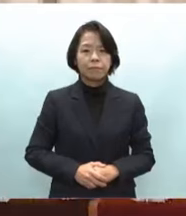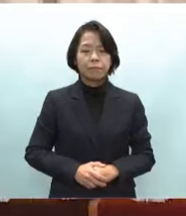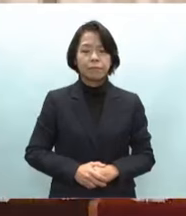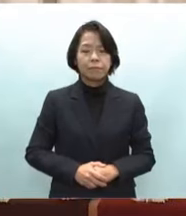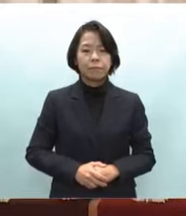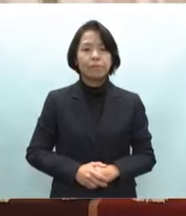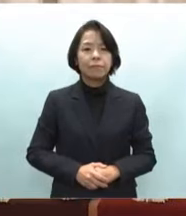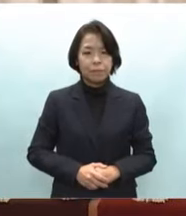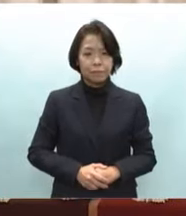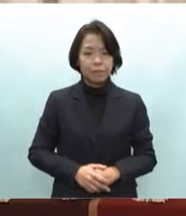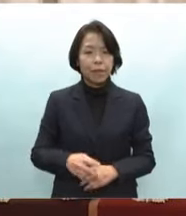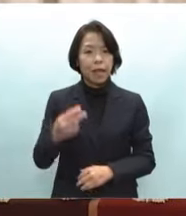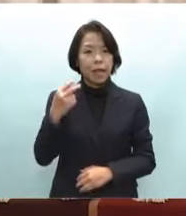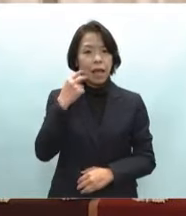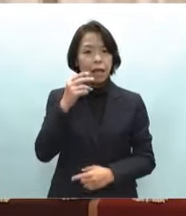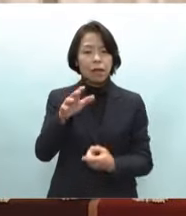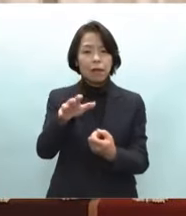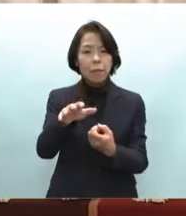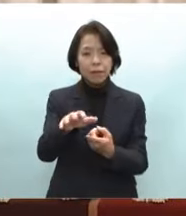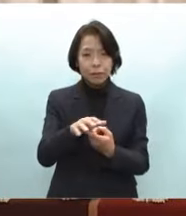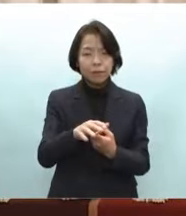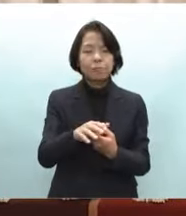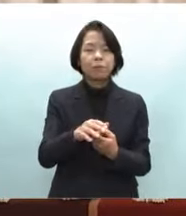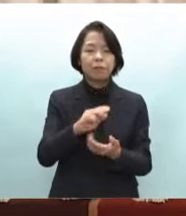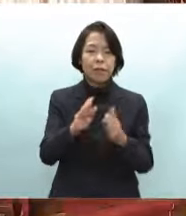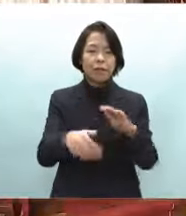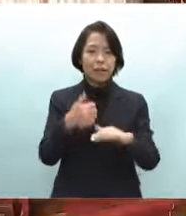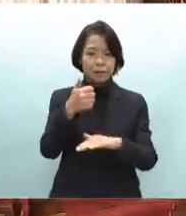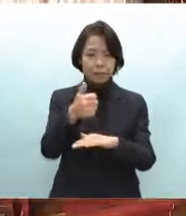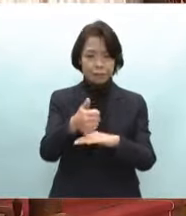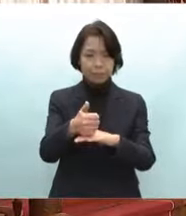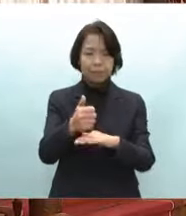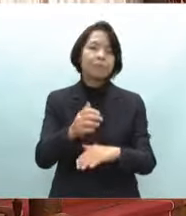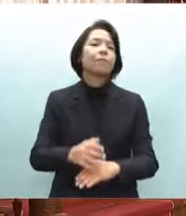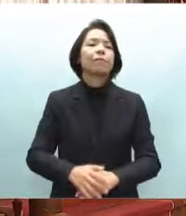松村義文国務大臣